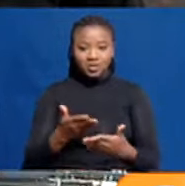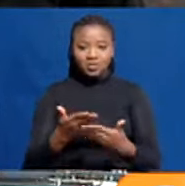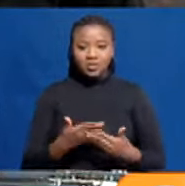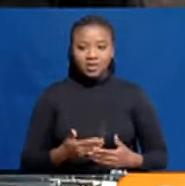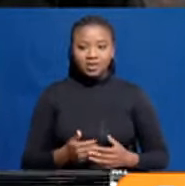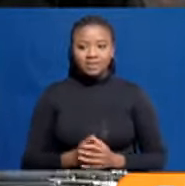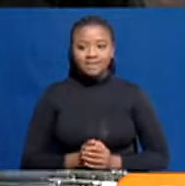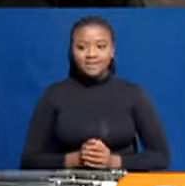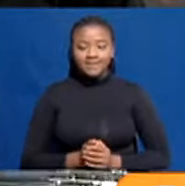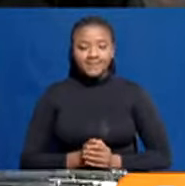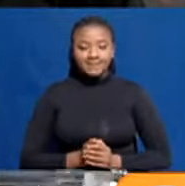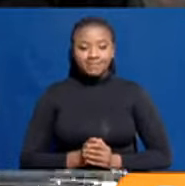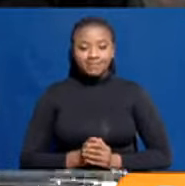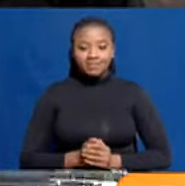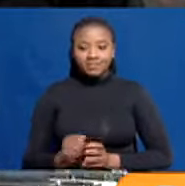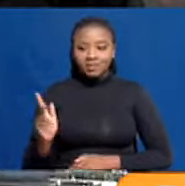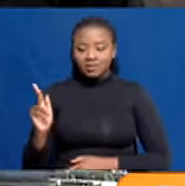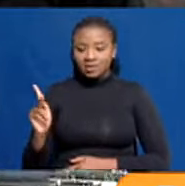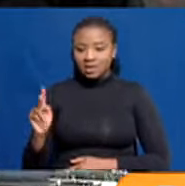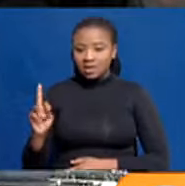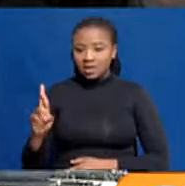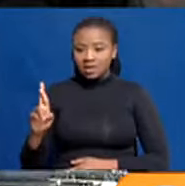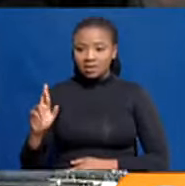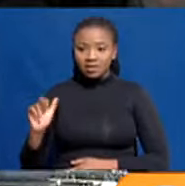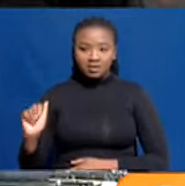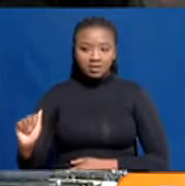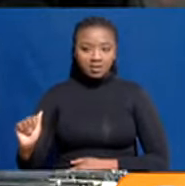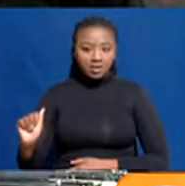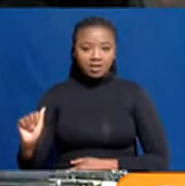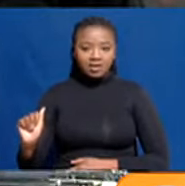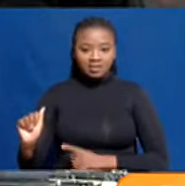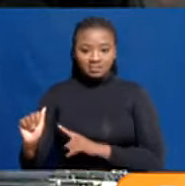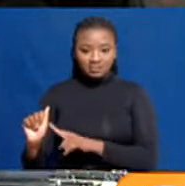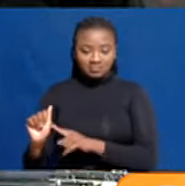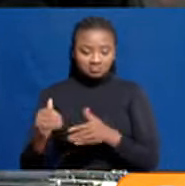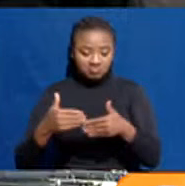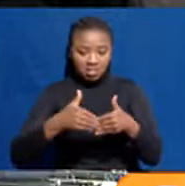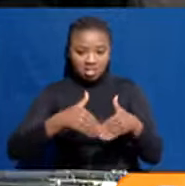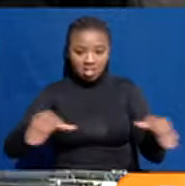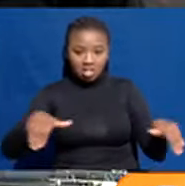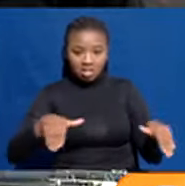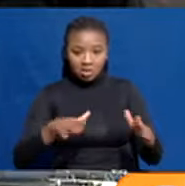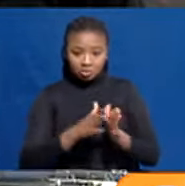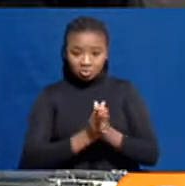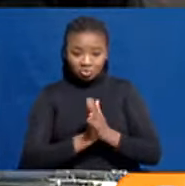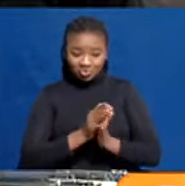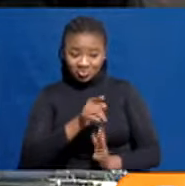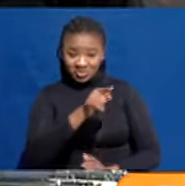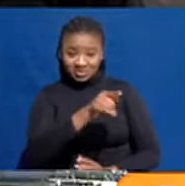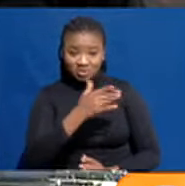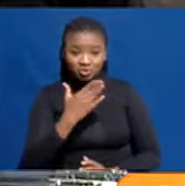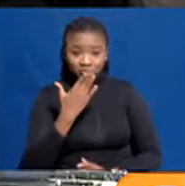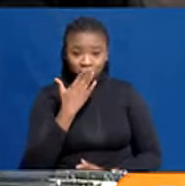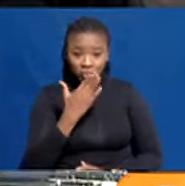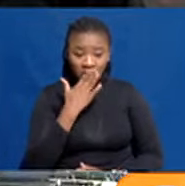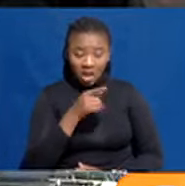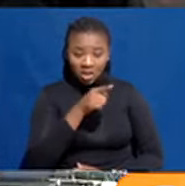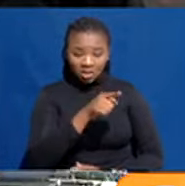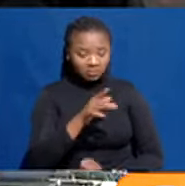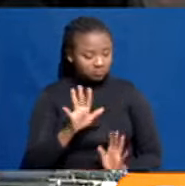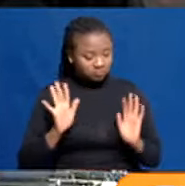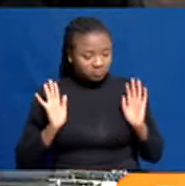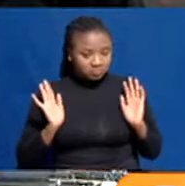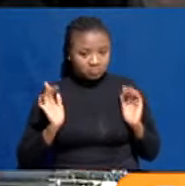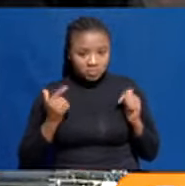Na malama shauru ya ukusanyaji ushuru nchini kia re sasa inajitenga na sakata ya sukari iliwaramishwa ikijiondolea